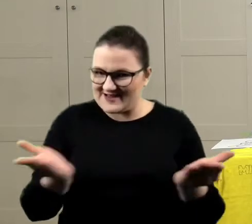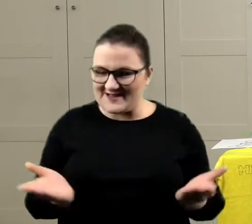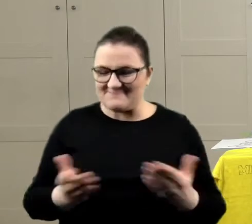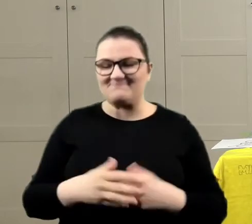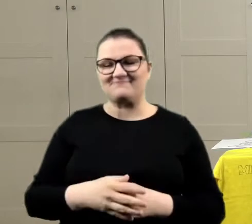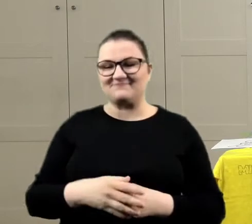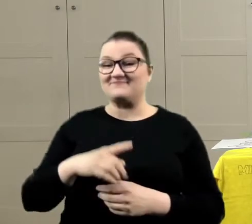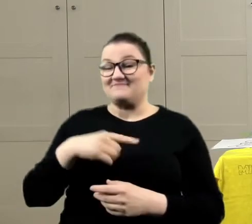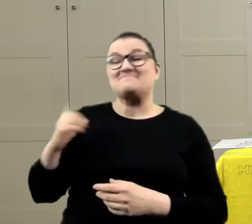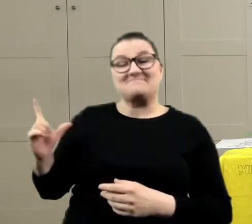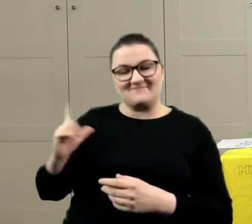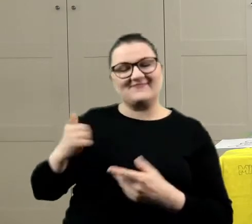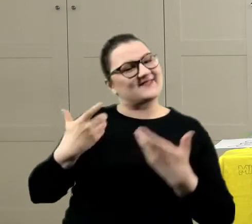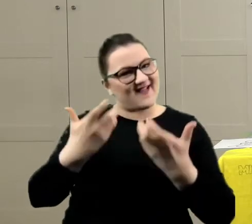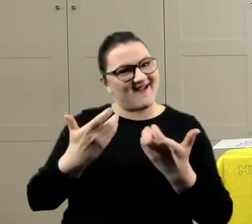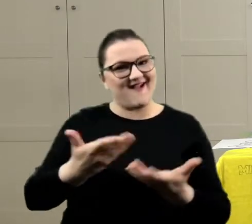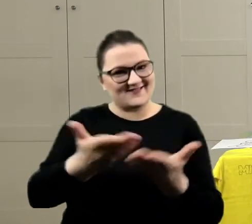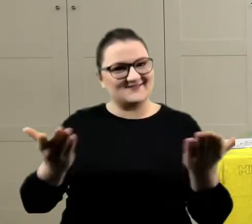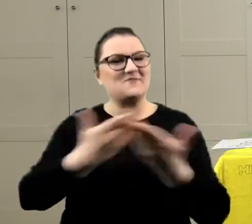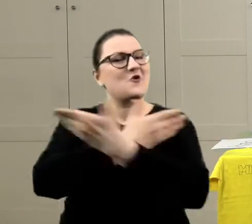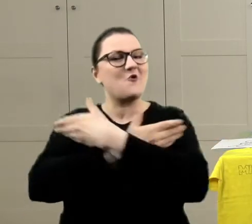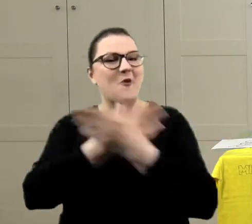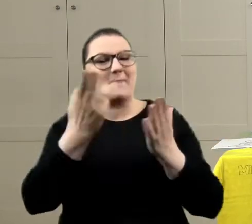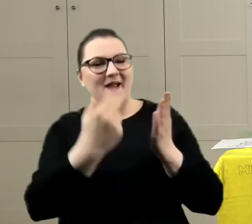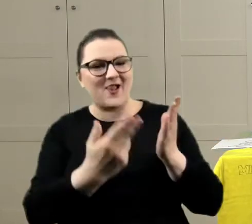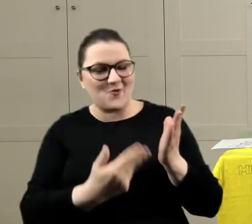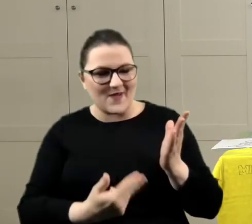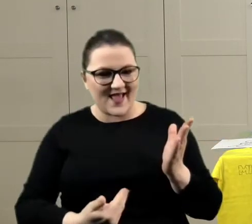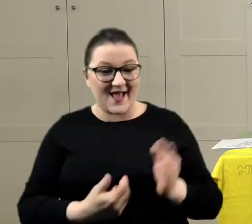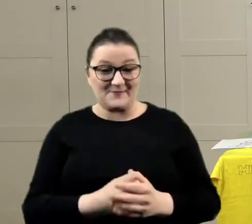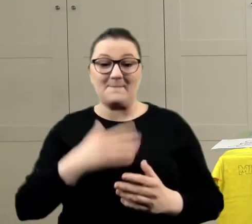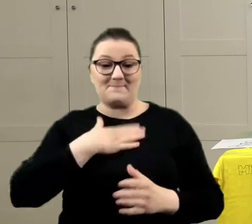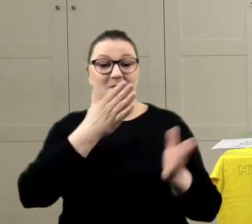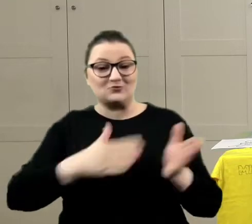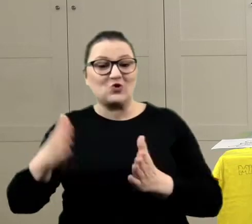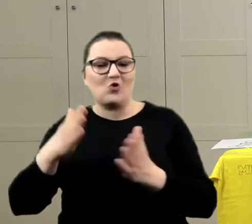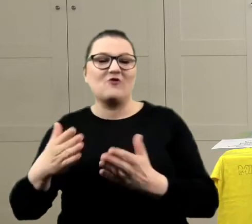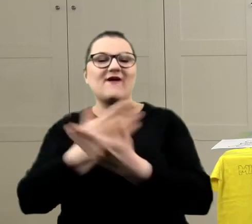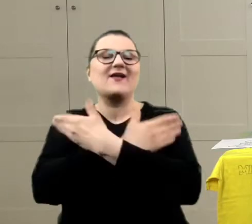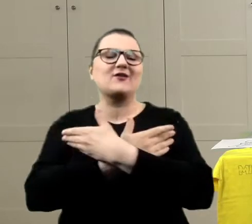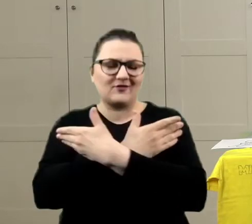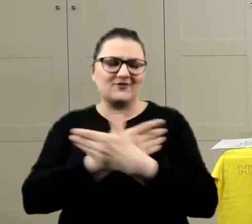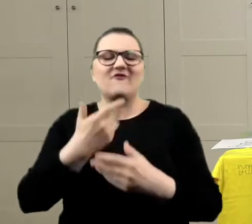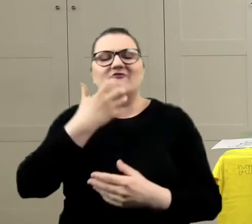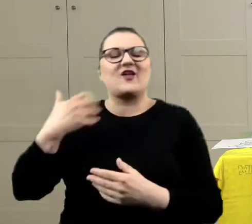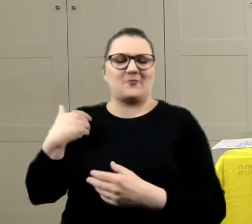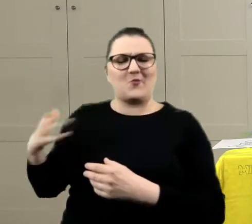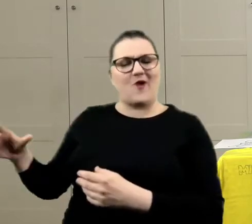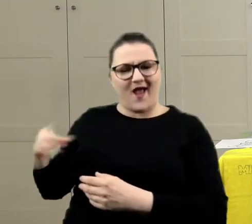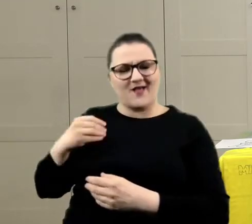malowania koszulek. Przygotowałam tutaj koszulki, które już wcześniej z Helenką